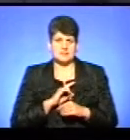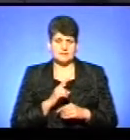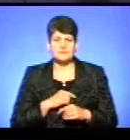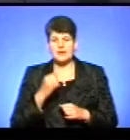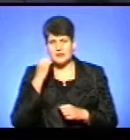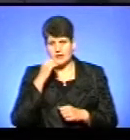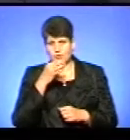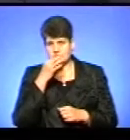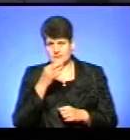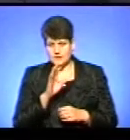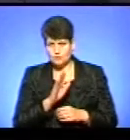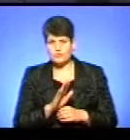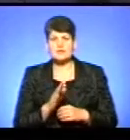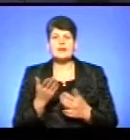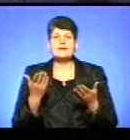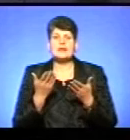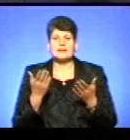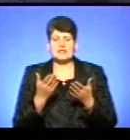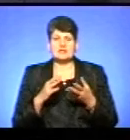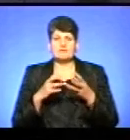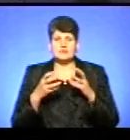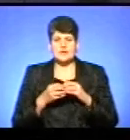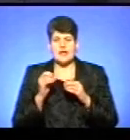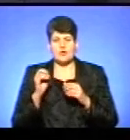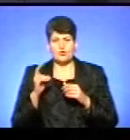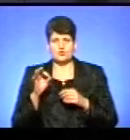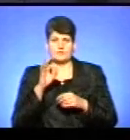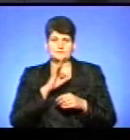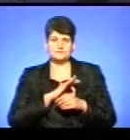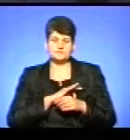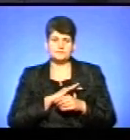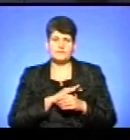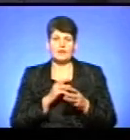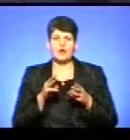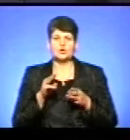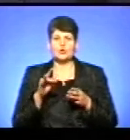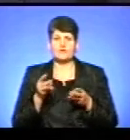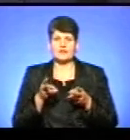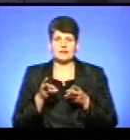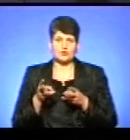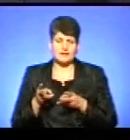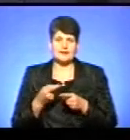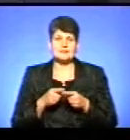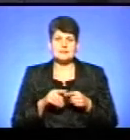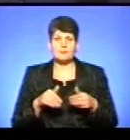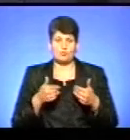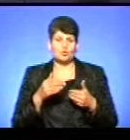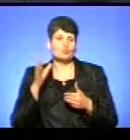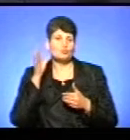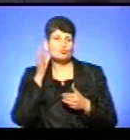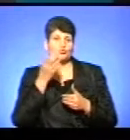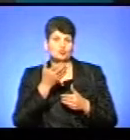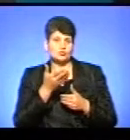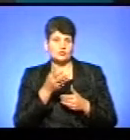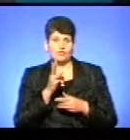за відповідь. Які висновки екологів щодо експлуатації торфіних котелень? Про це пропоную послухати